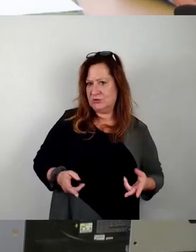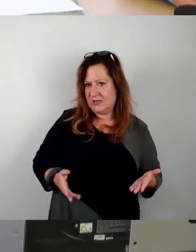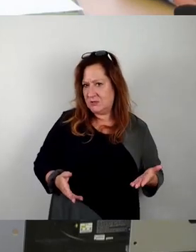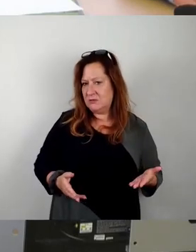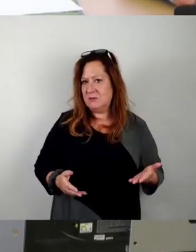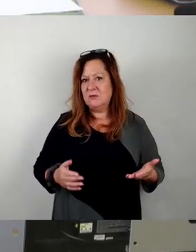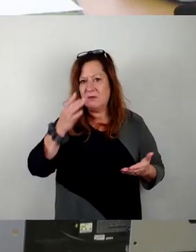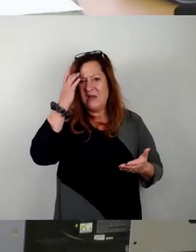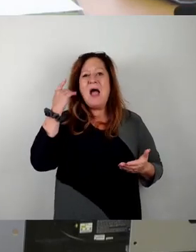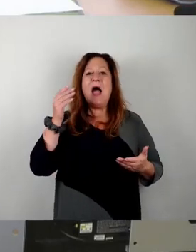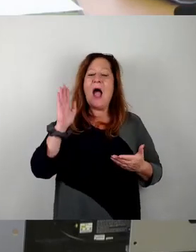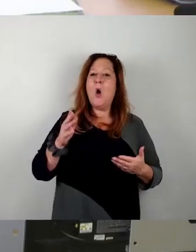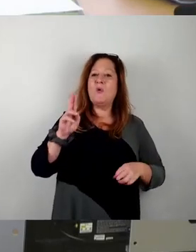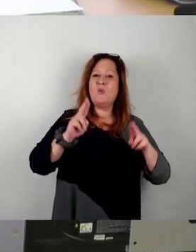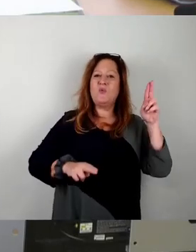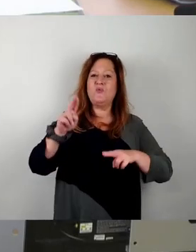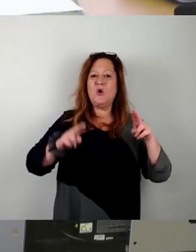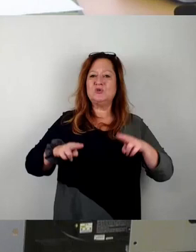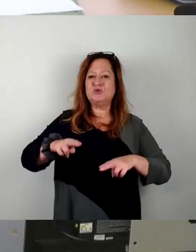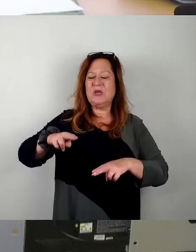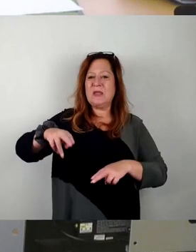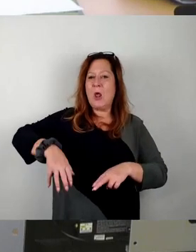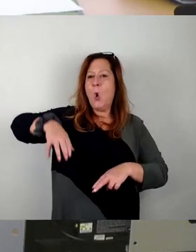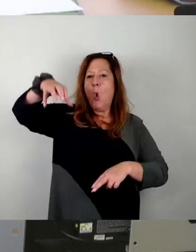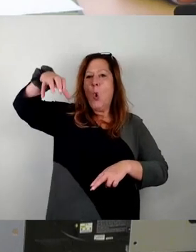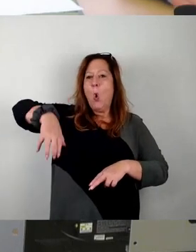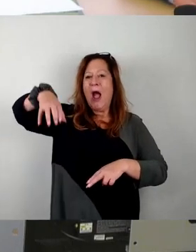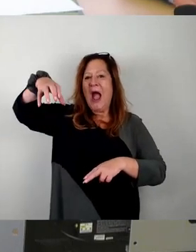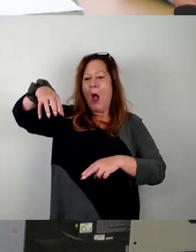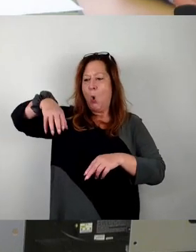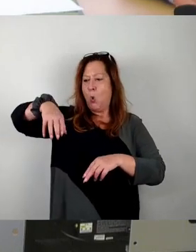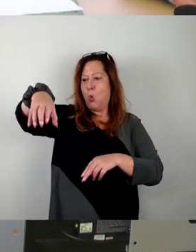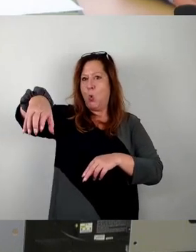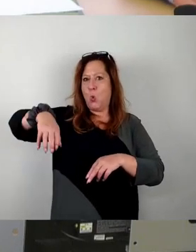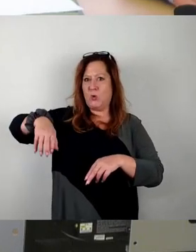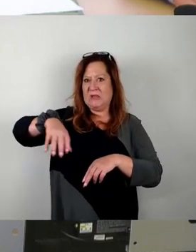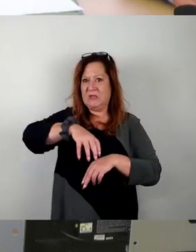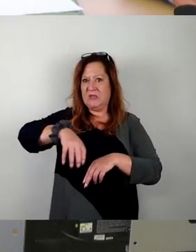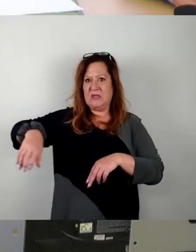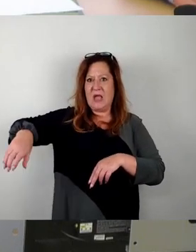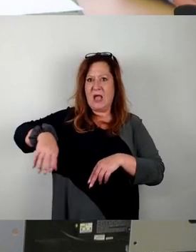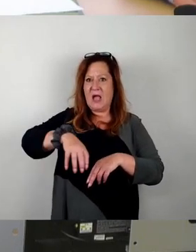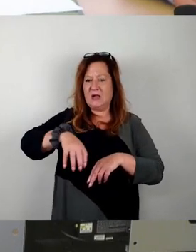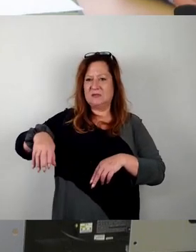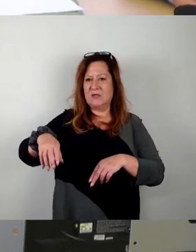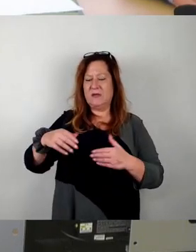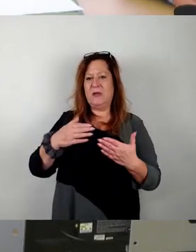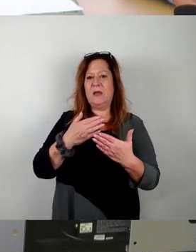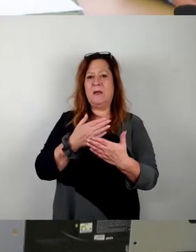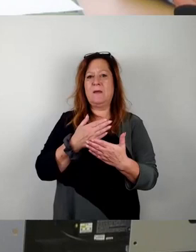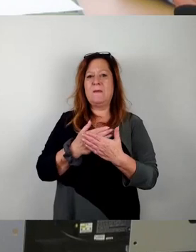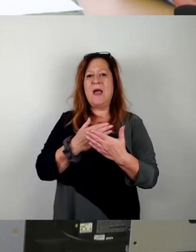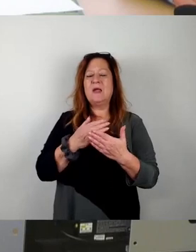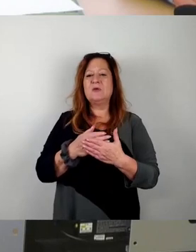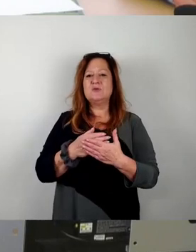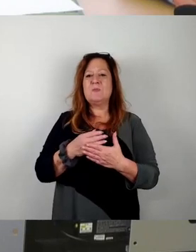Hochausachsen, die uns dann doch nicht einsichtig waren. Haben wir herausgenommen, zum Beispiel die Wilsdorfer Straße. An der Wilsdorfer Straße gibt